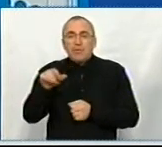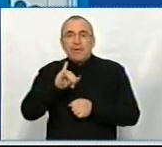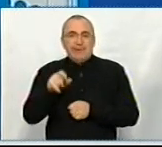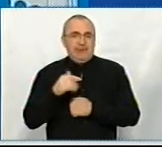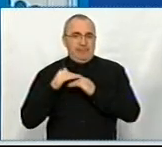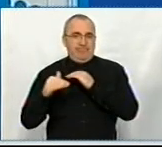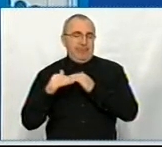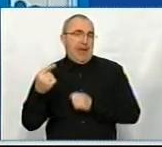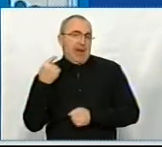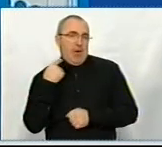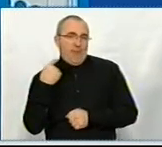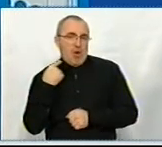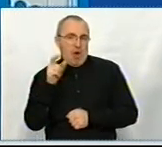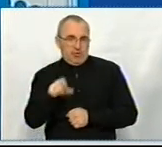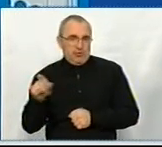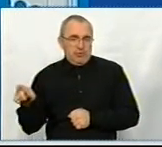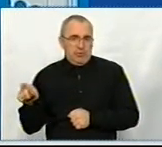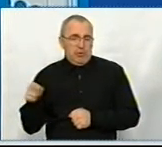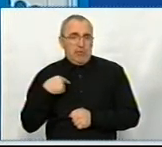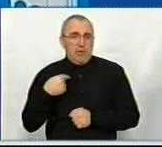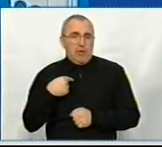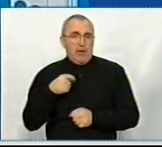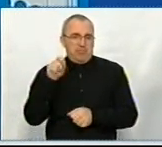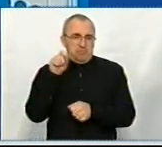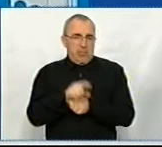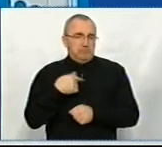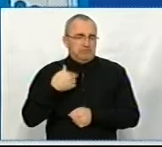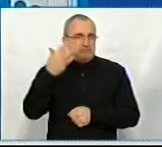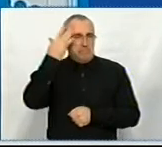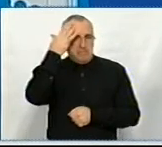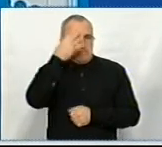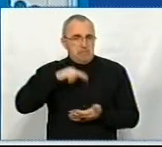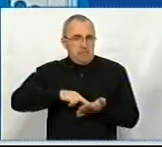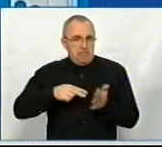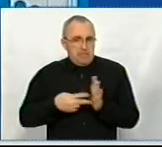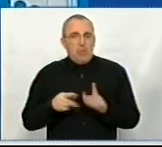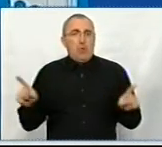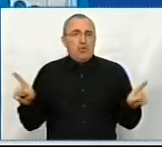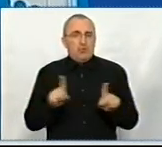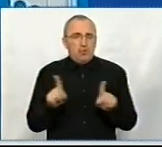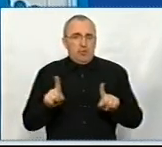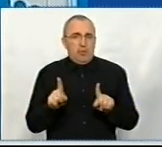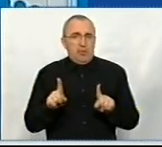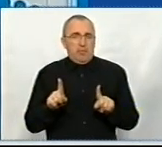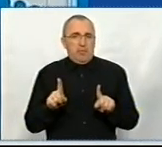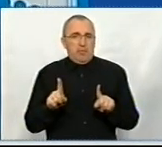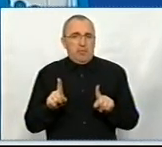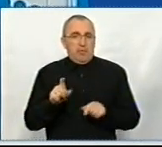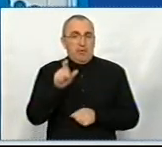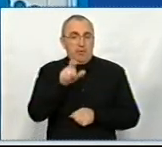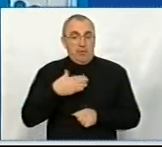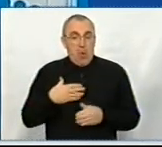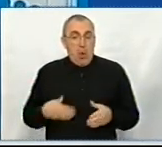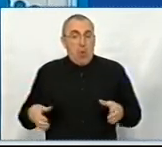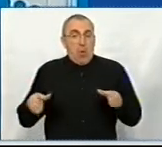тому я поставив собі на меті, щоб, ну, по крайній мірі, членами моєї